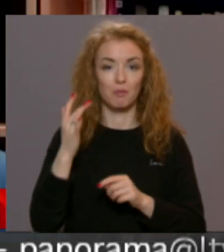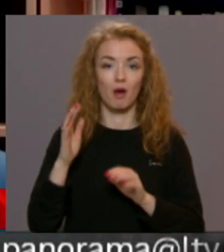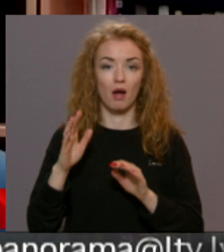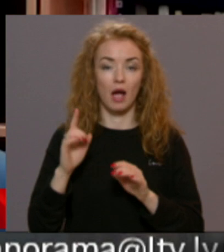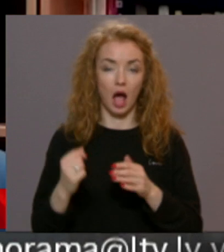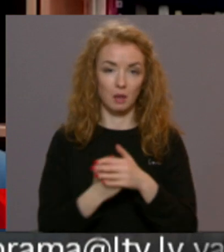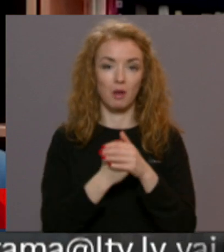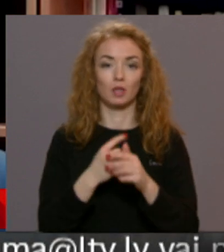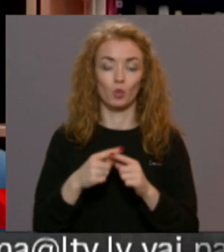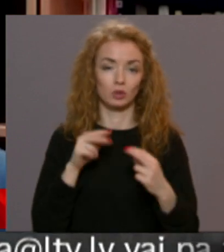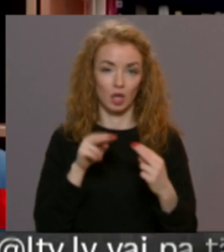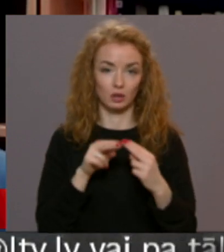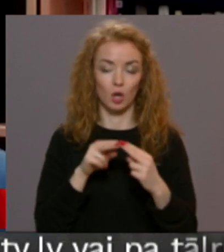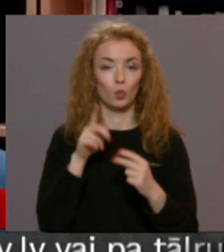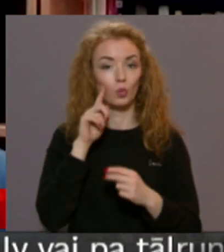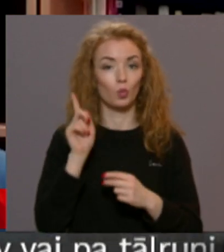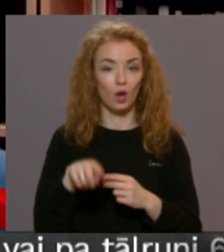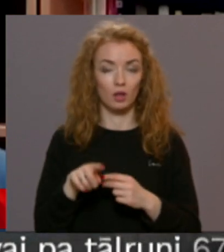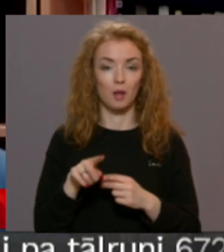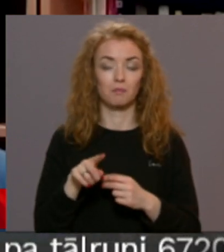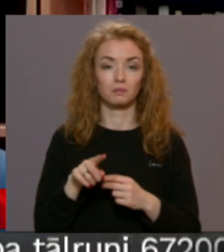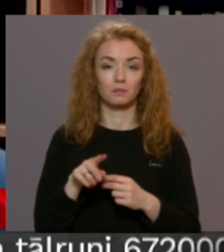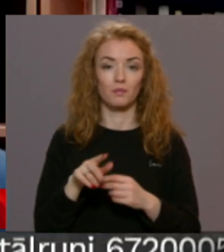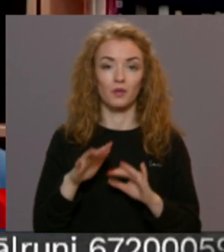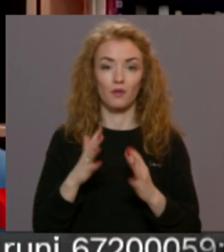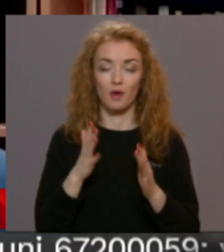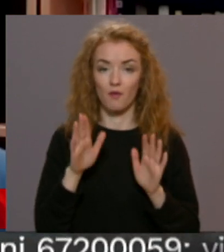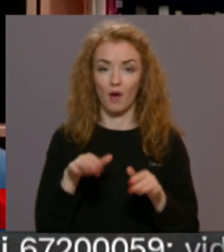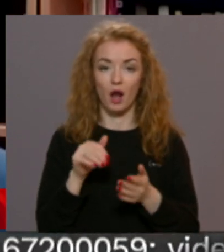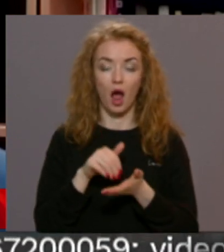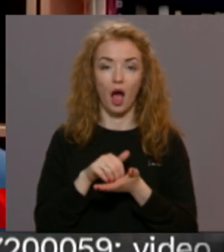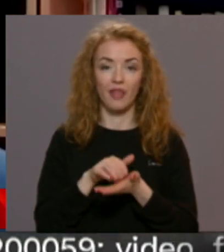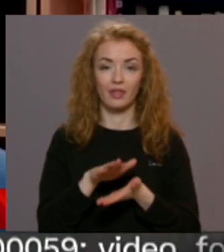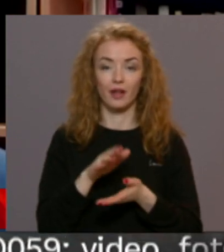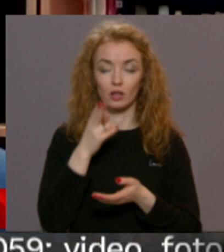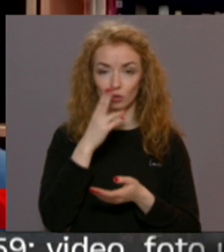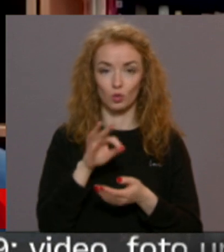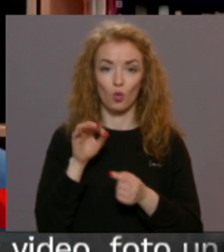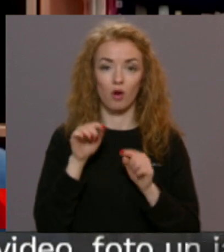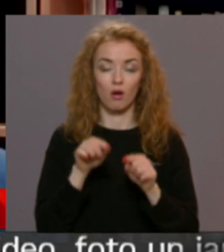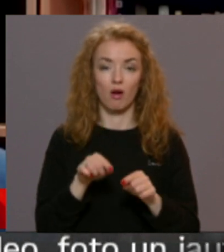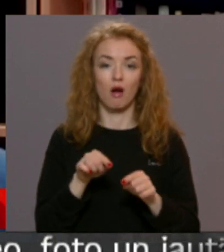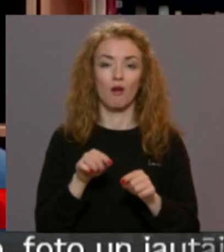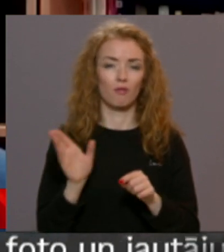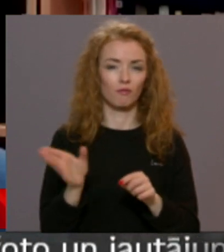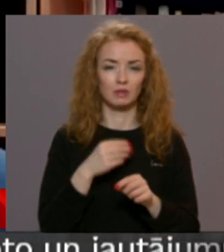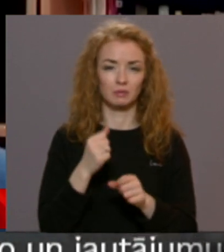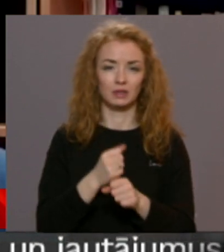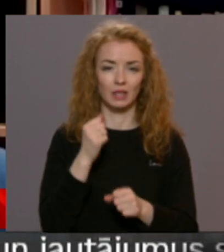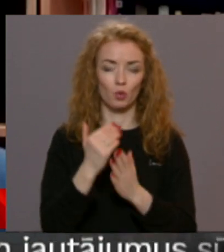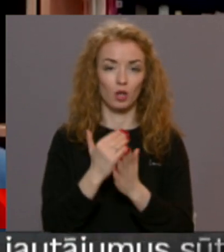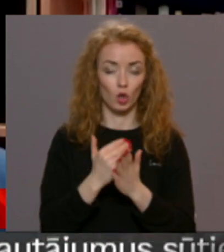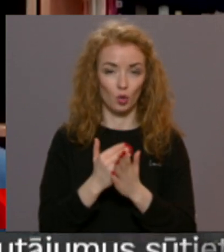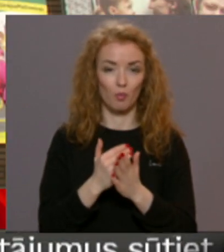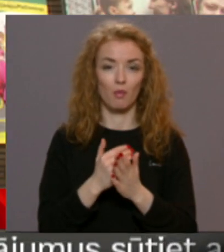un saskaņojumi. Protams, vajadzētu attiekties priešiem atvieglojumi ar visu nopietnību un vajadzētu turpināt